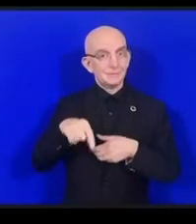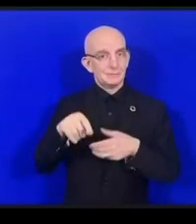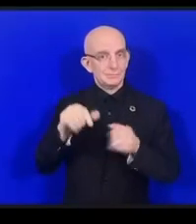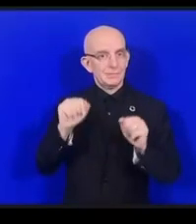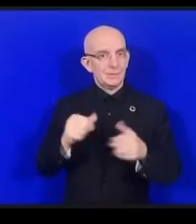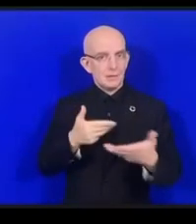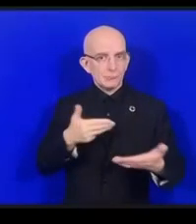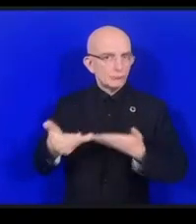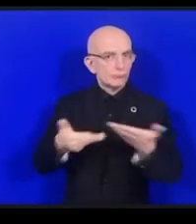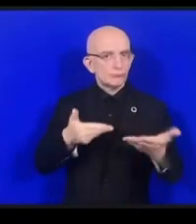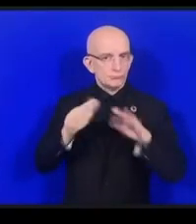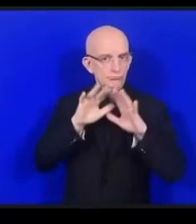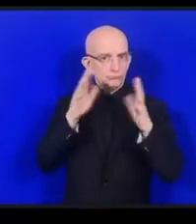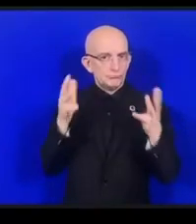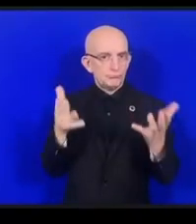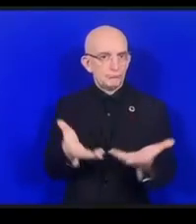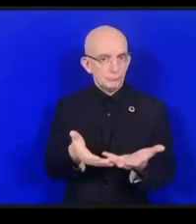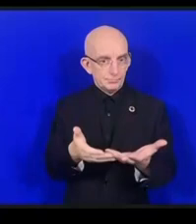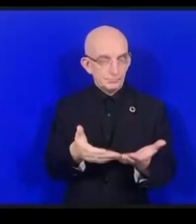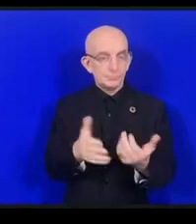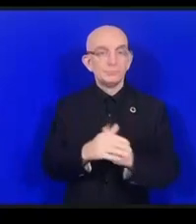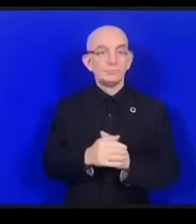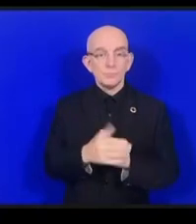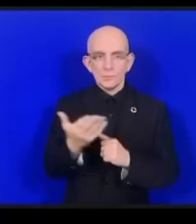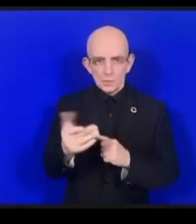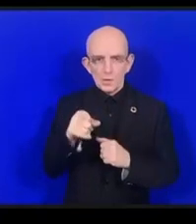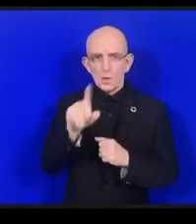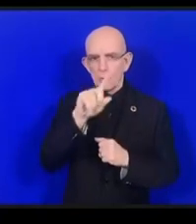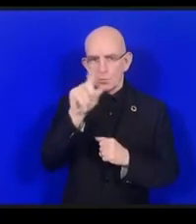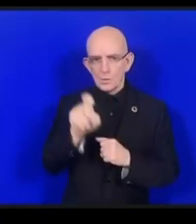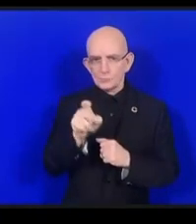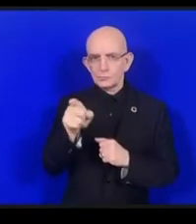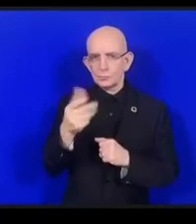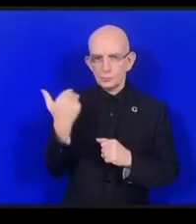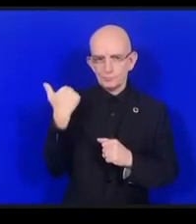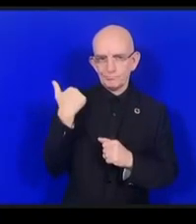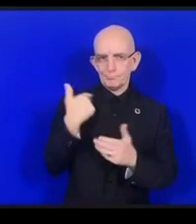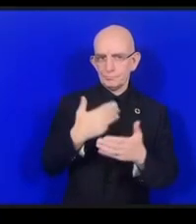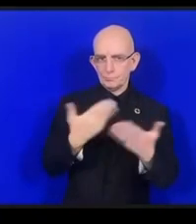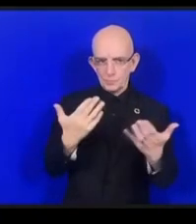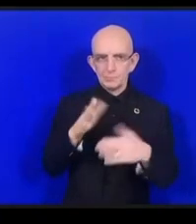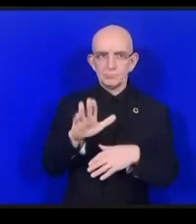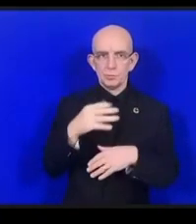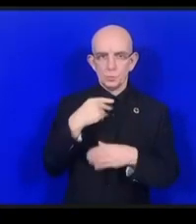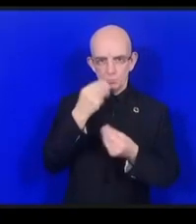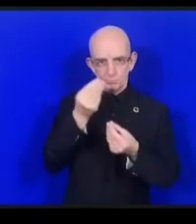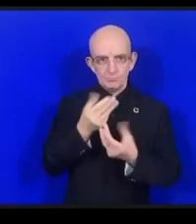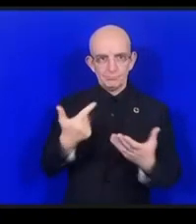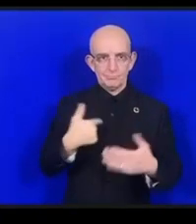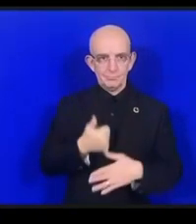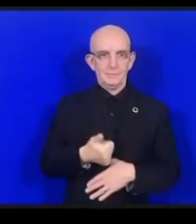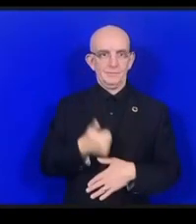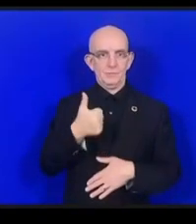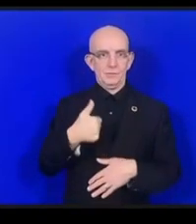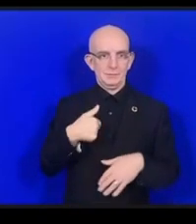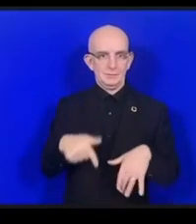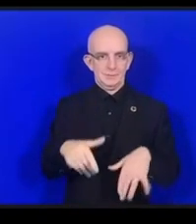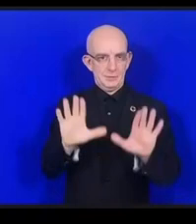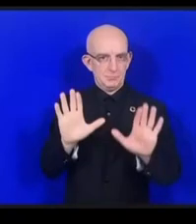私は最初に話すという立場ですので人権